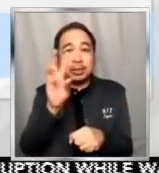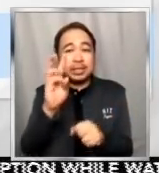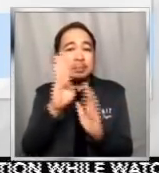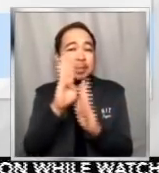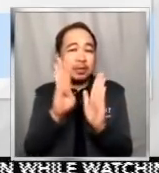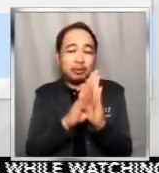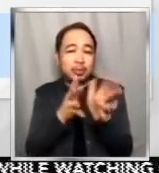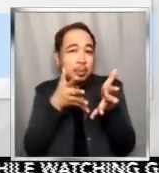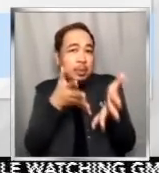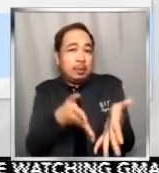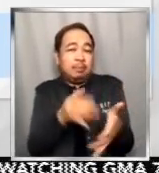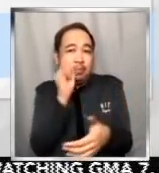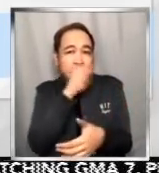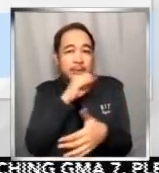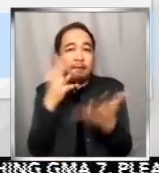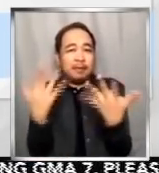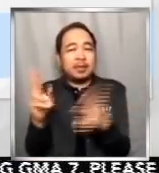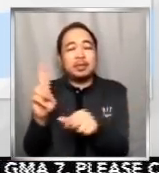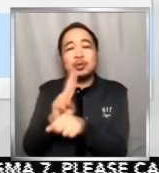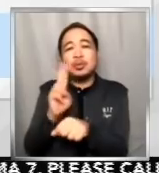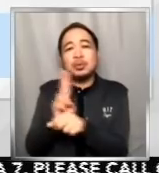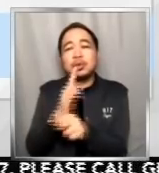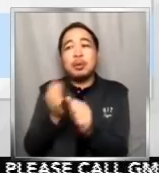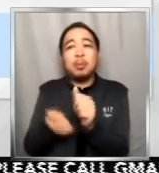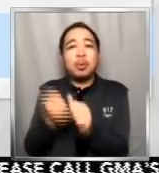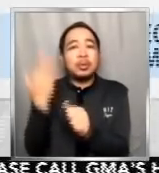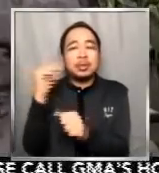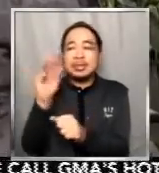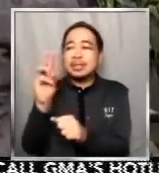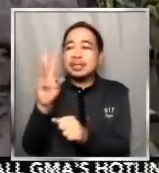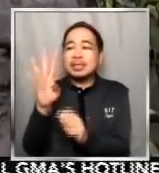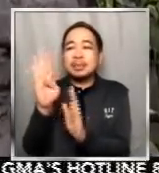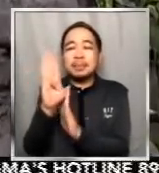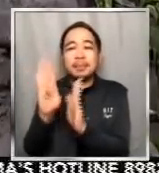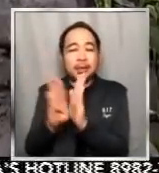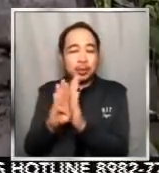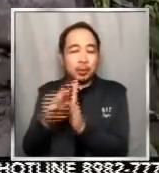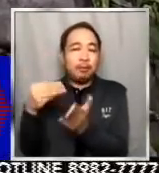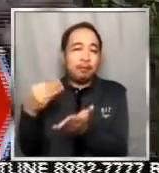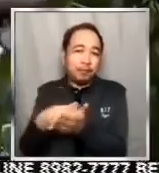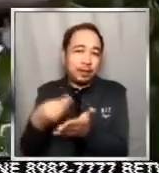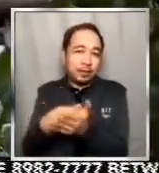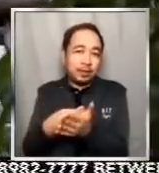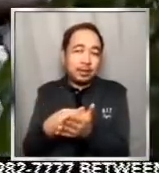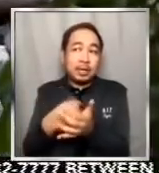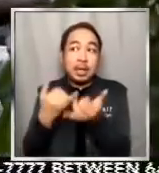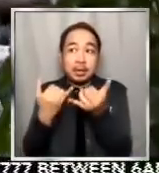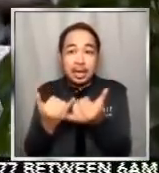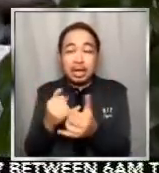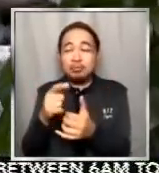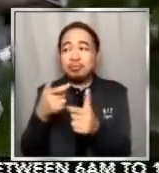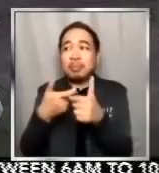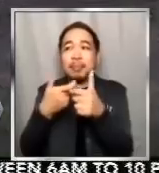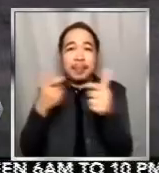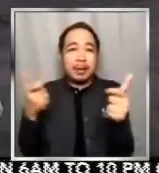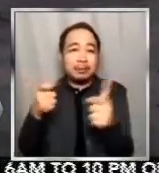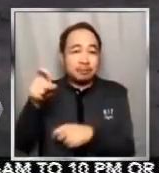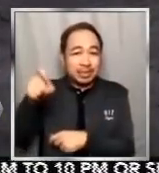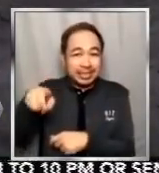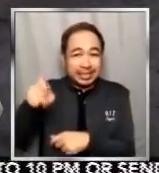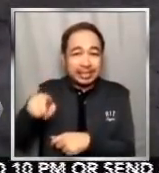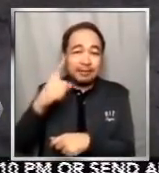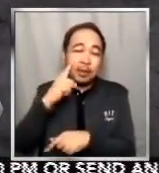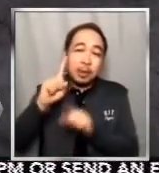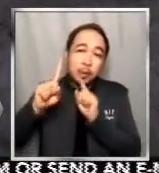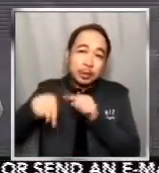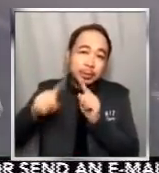Nagamit na ang karamihan ng 16 billion pesos na pondo. Sa laki raw ng pangangailangan sa pagtugon sa mga lugar na nasalanta